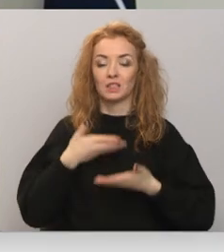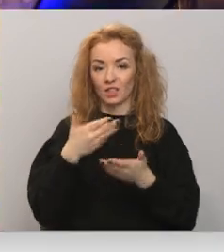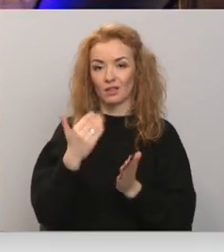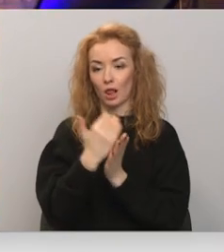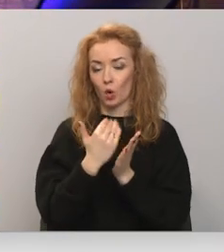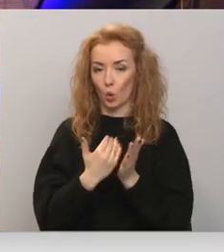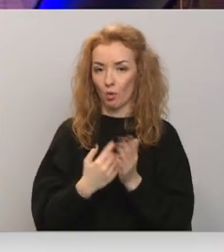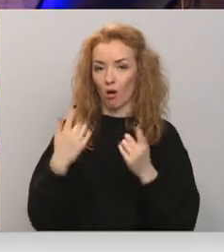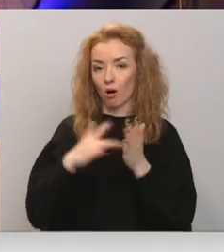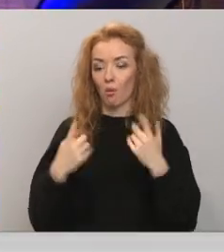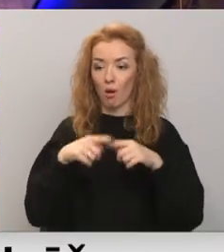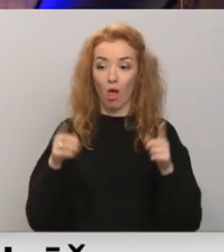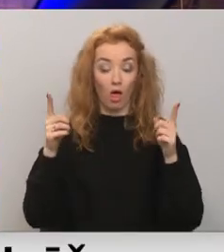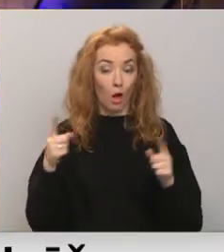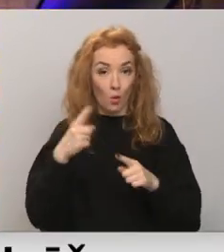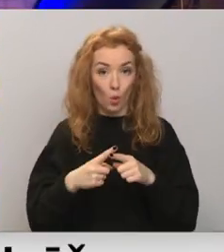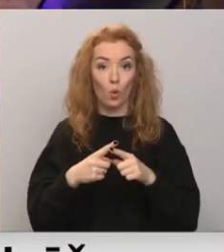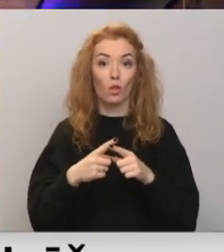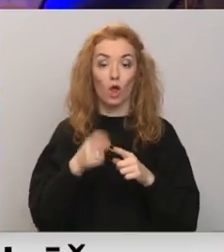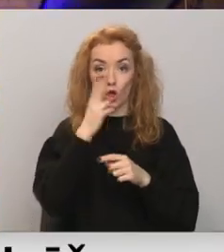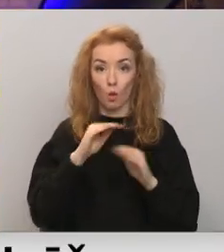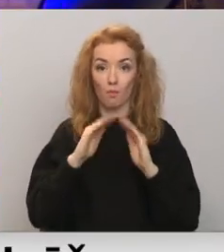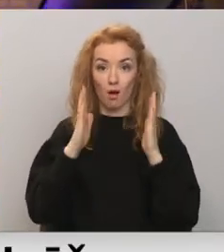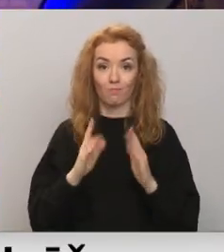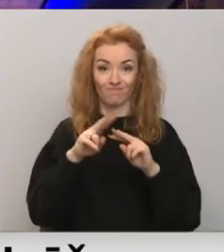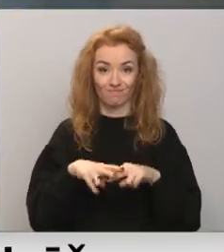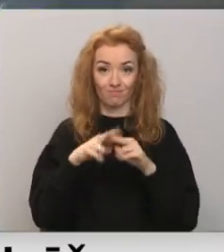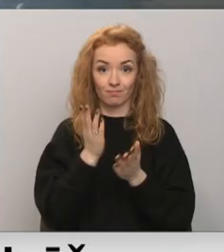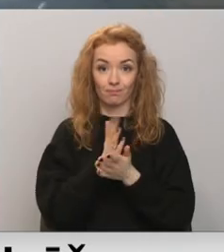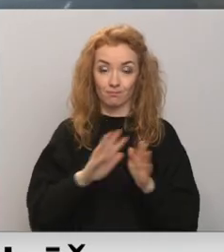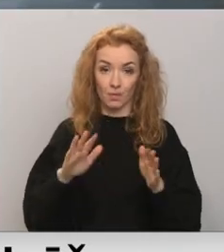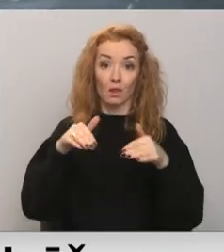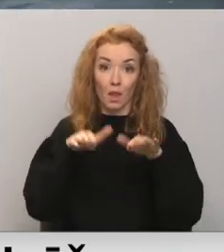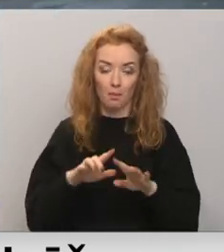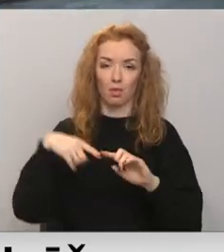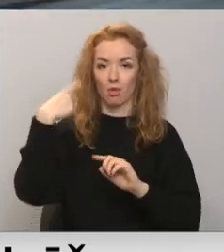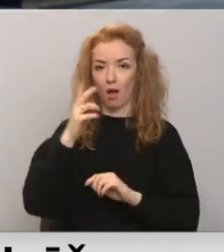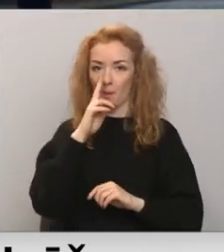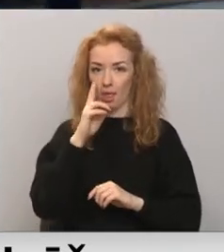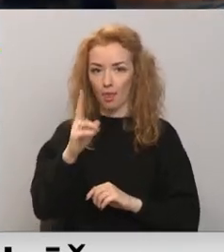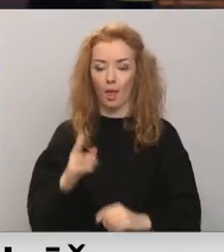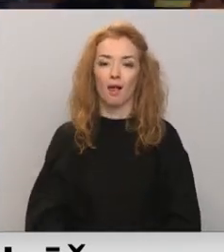laikam. Valdība lēmumu par izziešā notā dēvētā lockdownu varētu pieņemt nākamnedēļ. Matar Līcīt, Latvijas televīzija.